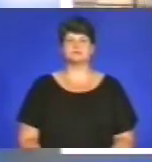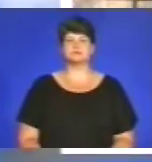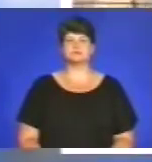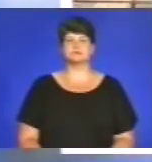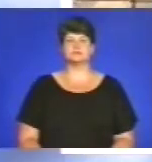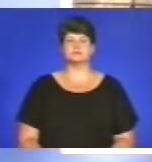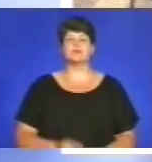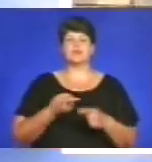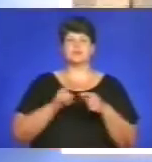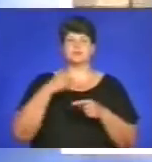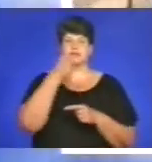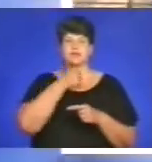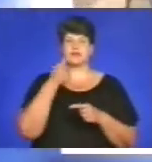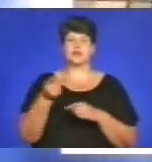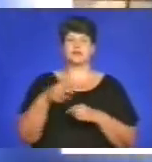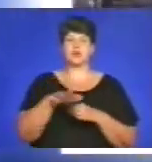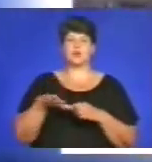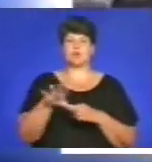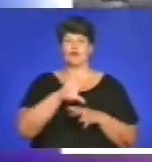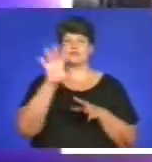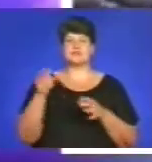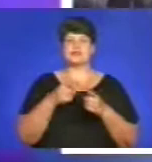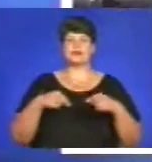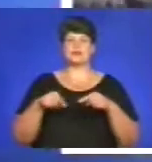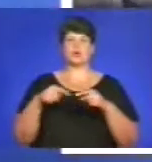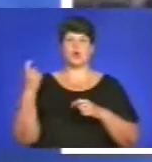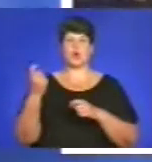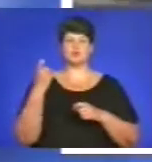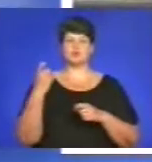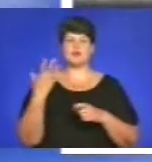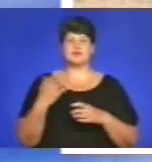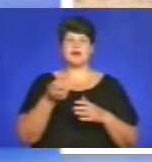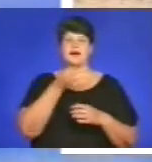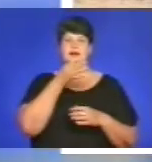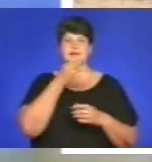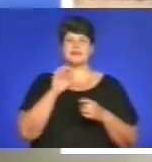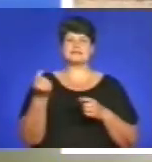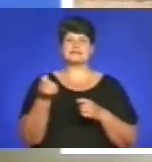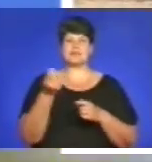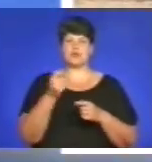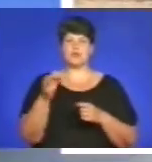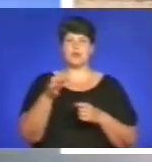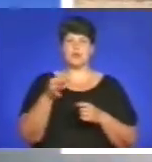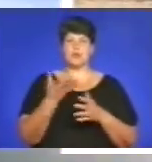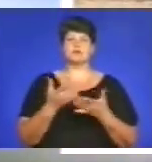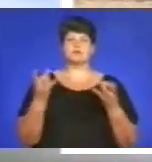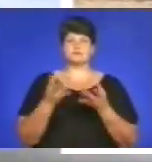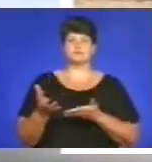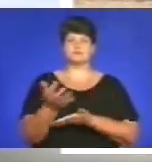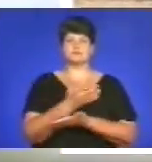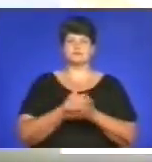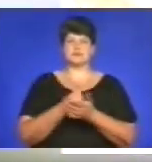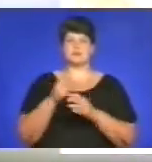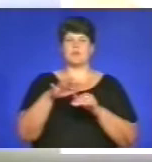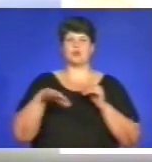Цьогоріч на Тернопільщині в усіх категоріях господарств, ранні зернові та зернобобові, належать обмолотити на площі